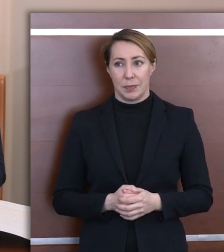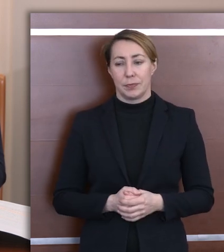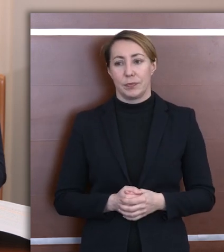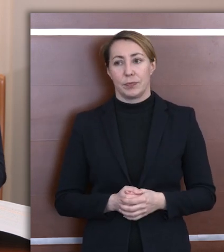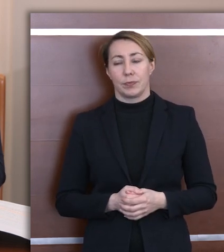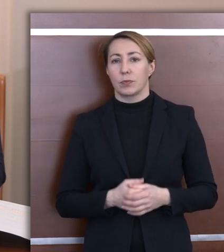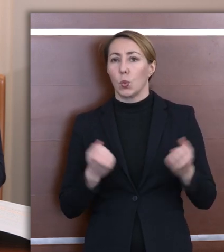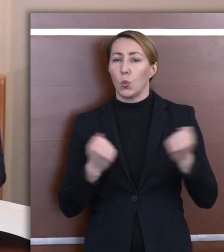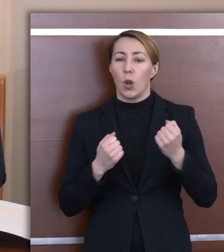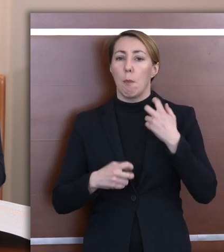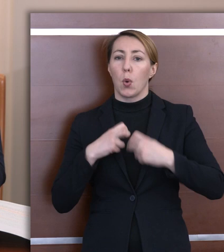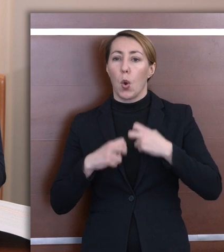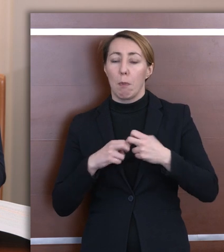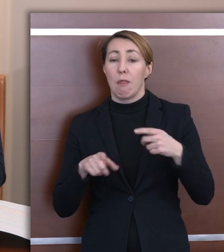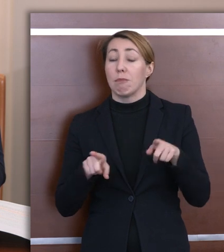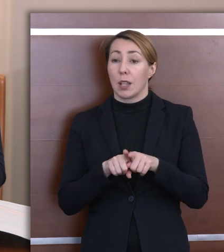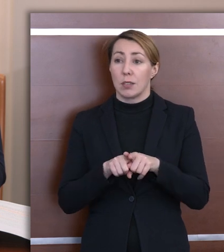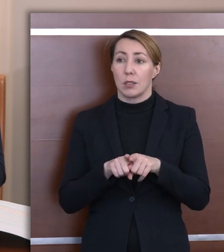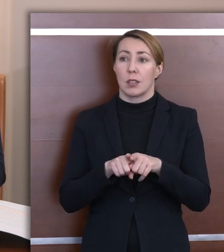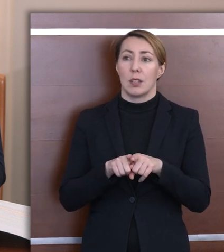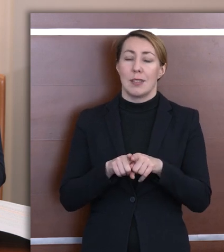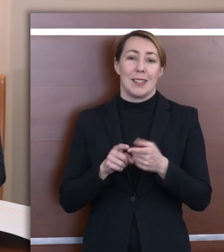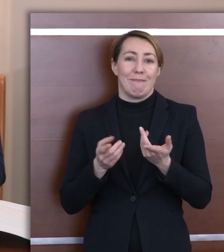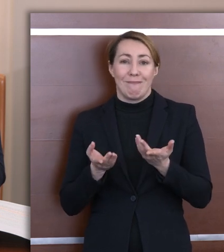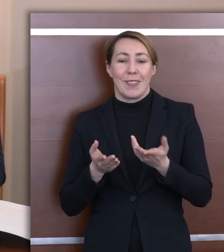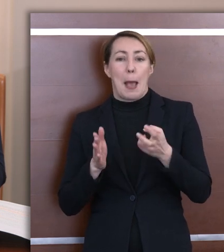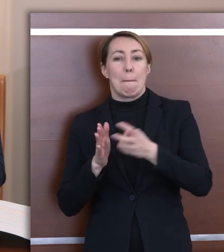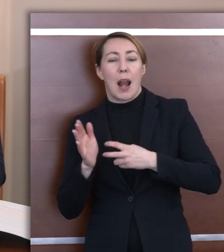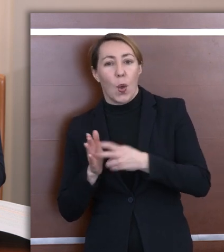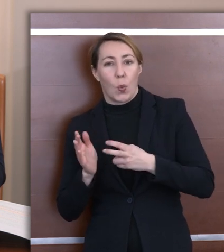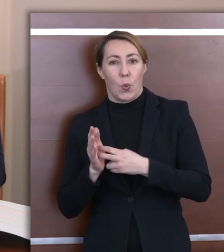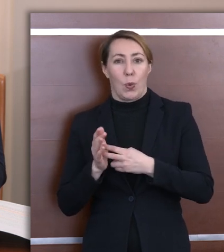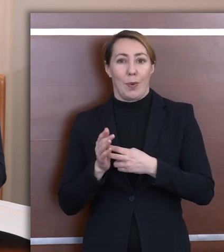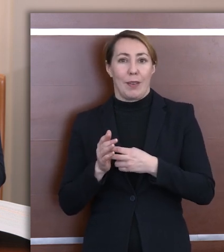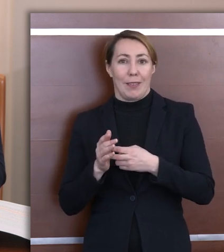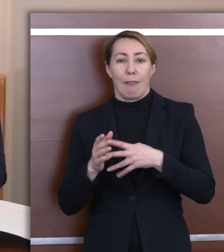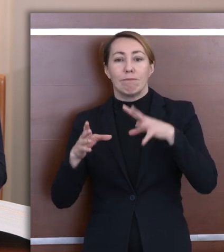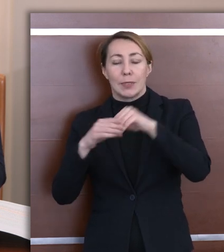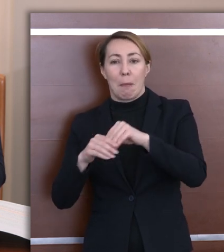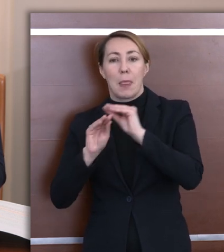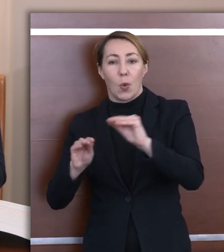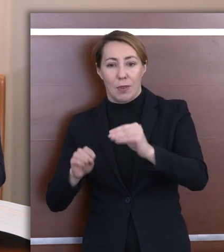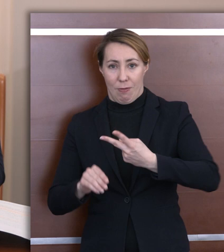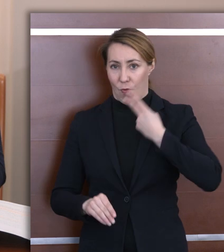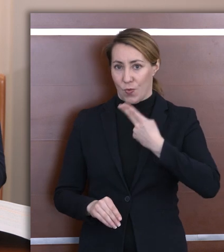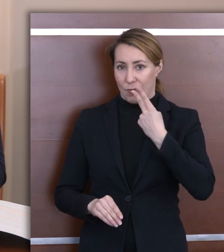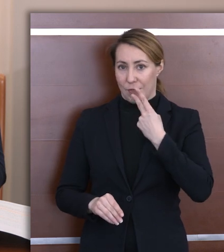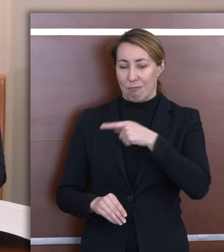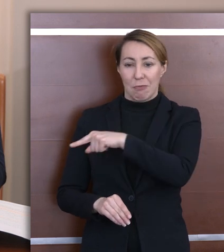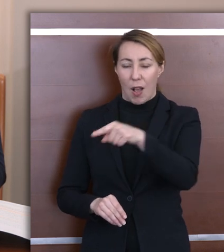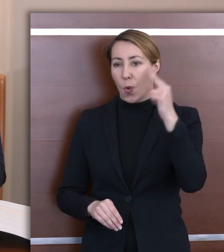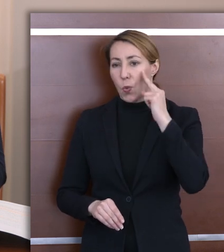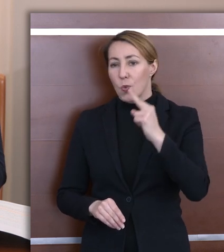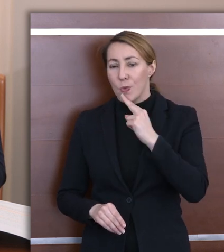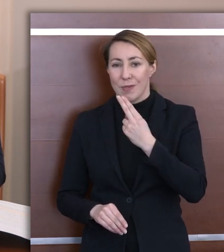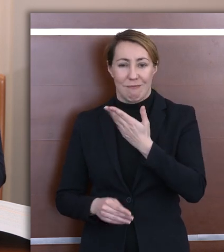Wielkim problemem w ocenie Izby jest brak dotychczas niewprowadzona dwujęzyczne nauczanie głuchych uczniów.